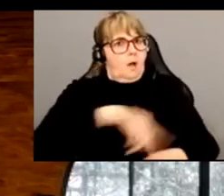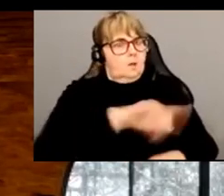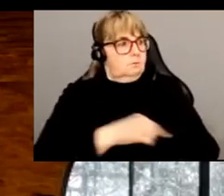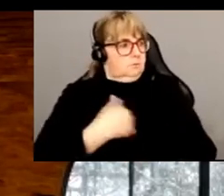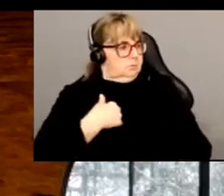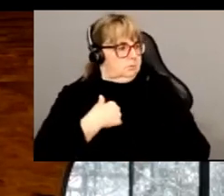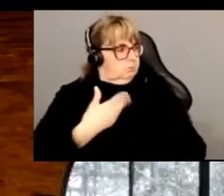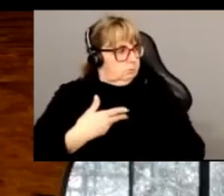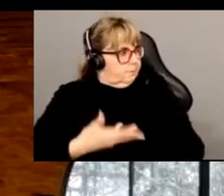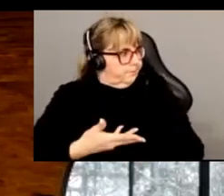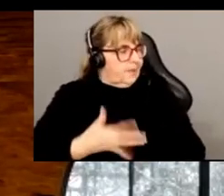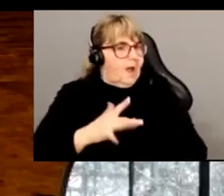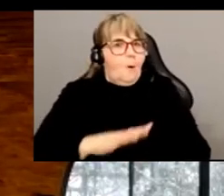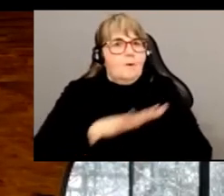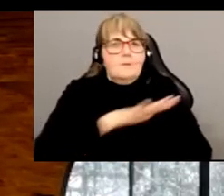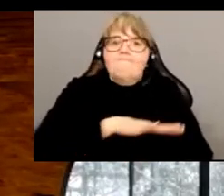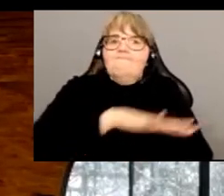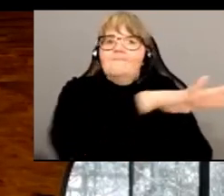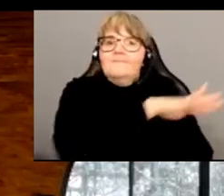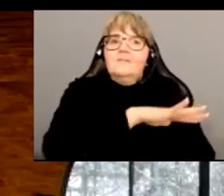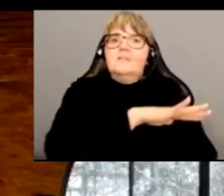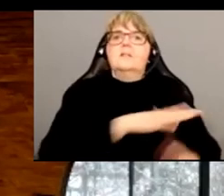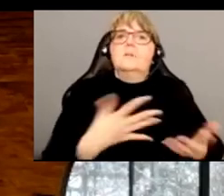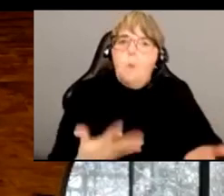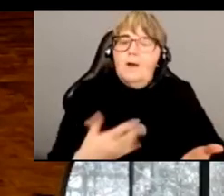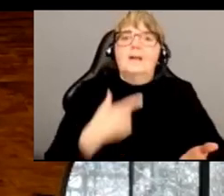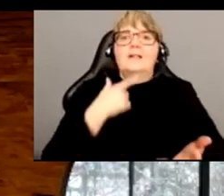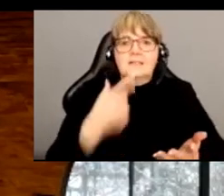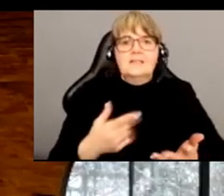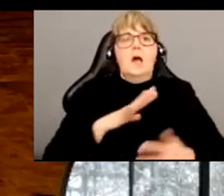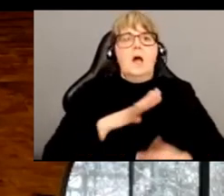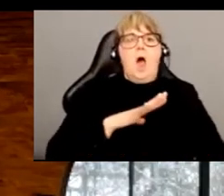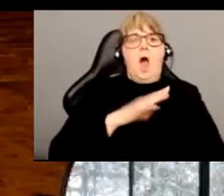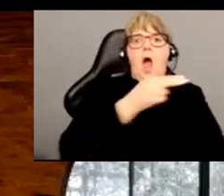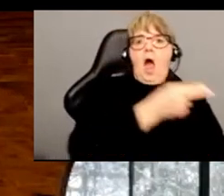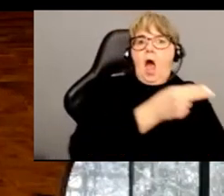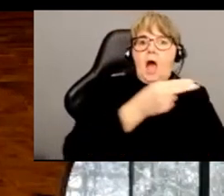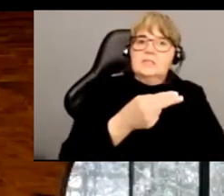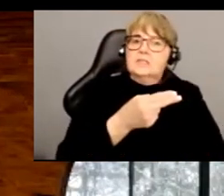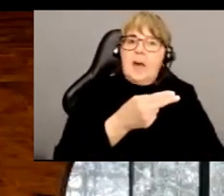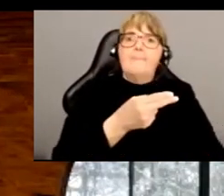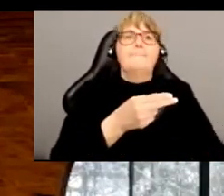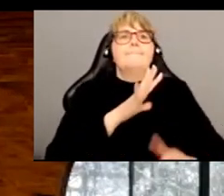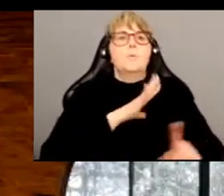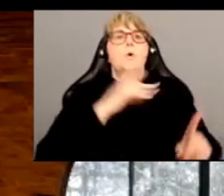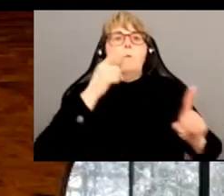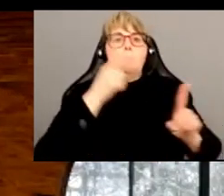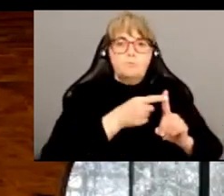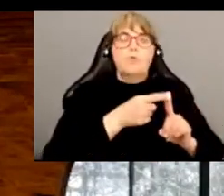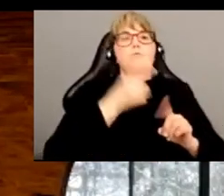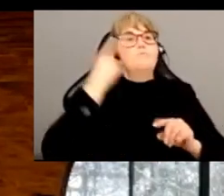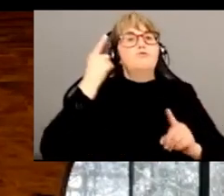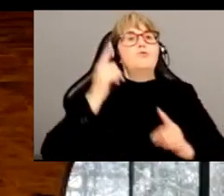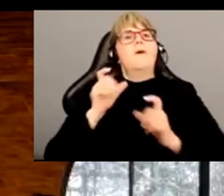salle parce qu'automatiquement, ce milieu-là perçoit que le concept de handicap est purement mobilisé à des fins pour